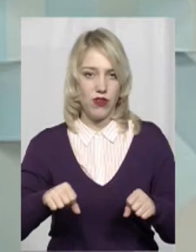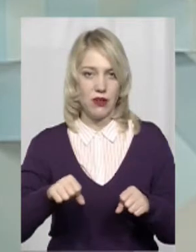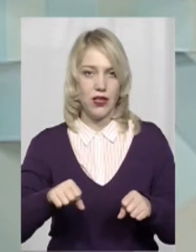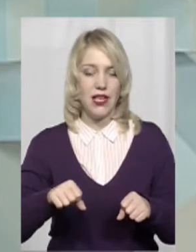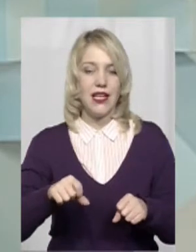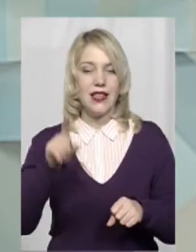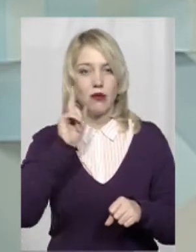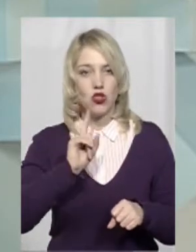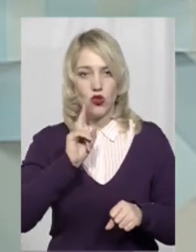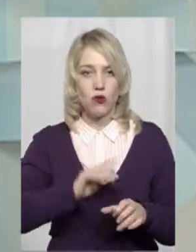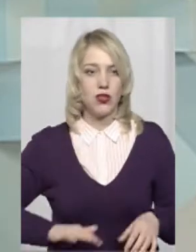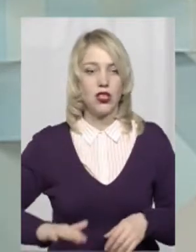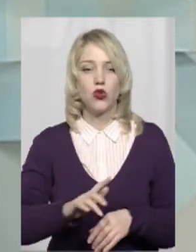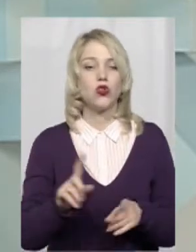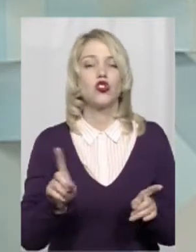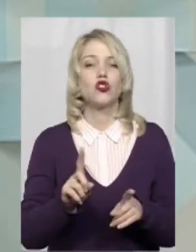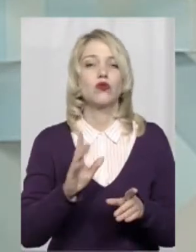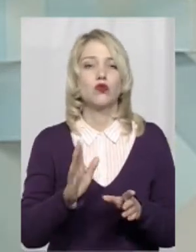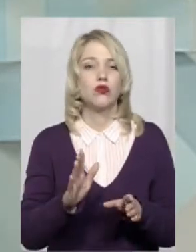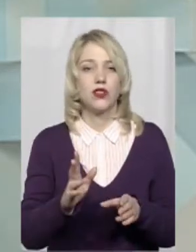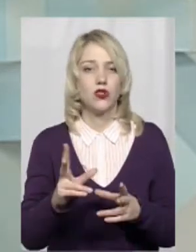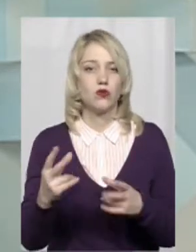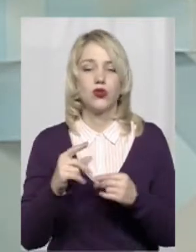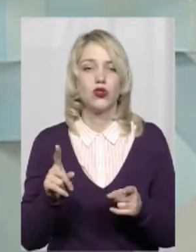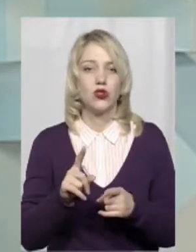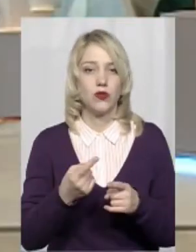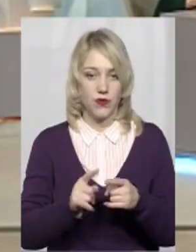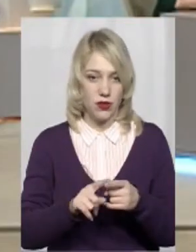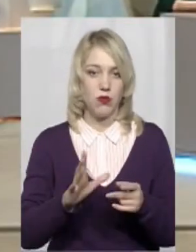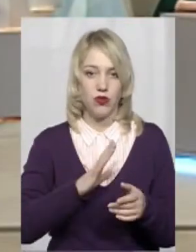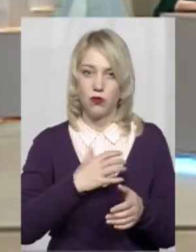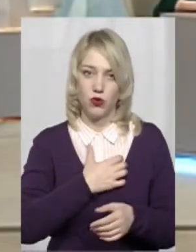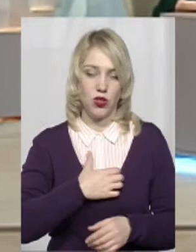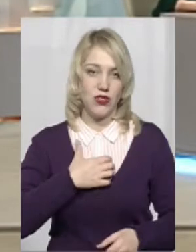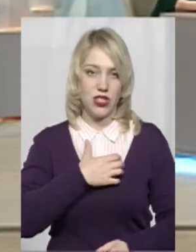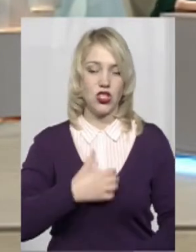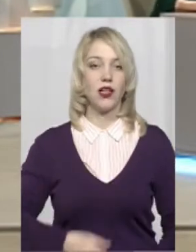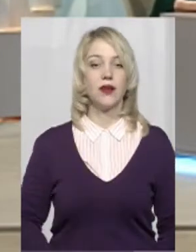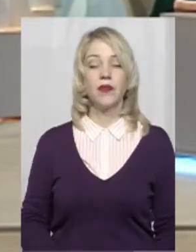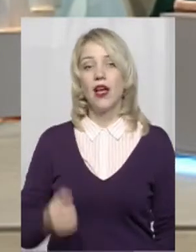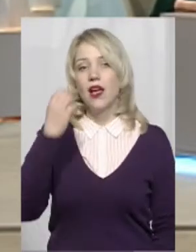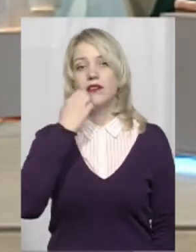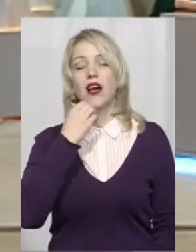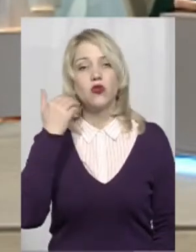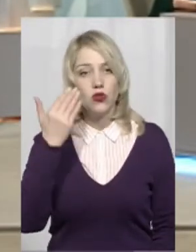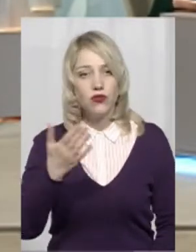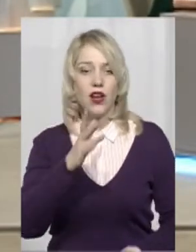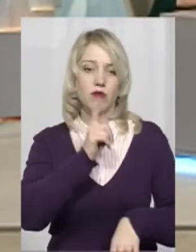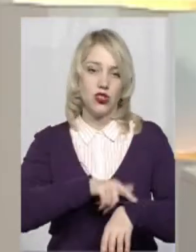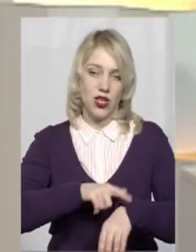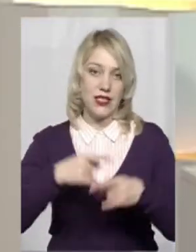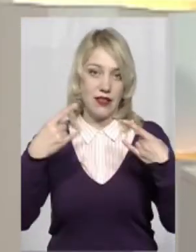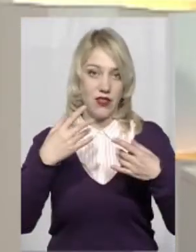тим часом. На це потрібно подивитися, що він буде з цим робити. Все одно це має бути визначальним. Я дякую вам, Олеже. Час нашого ефіру